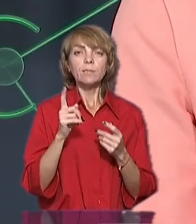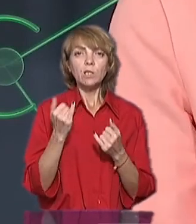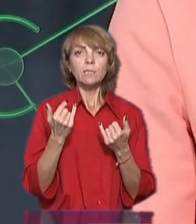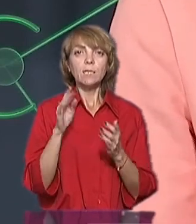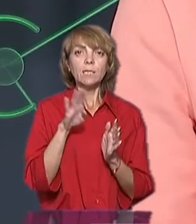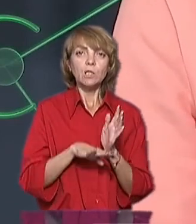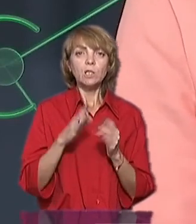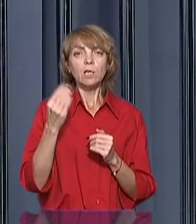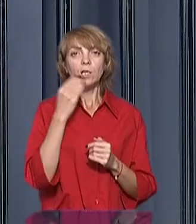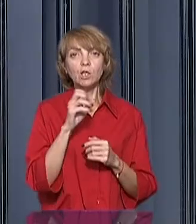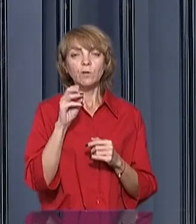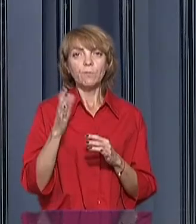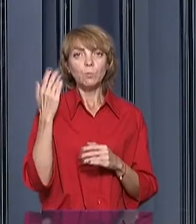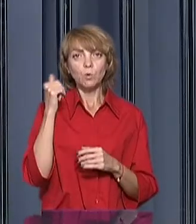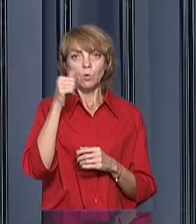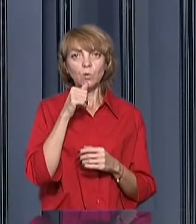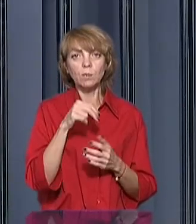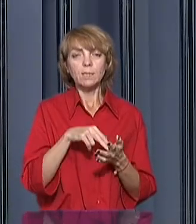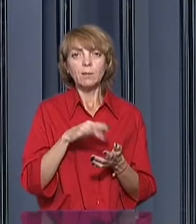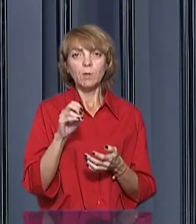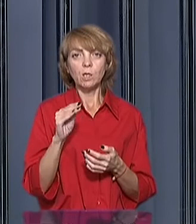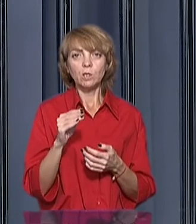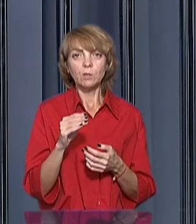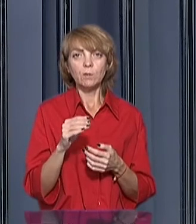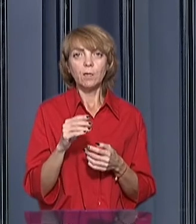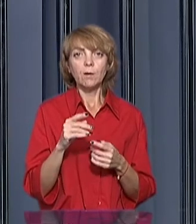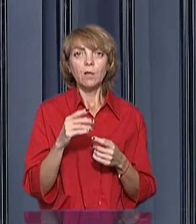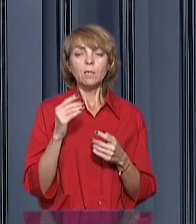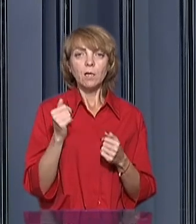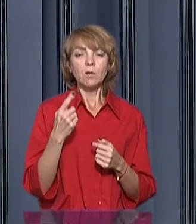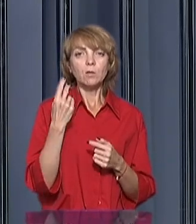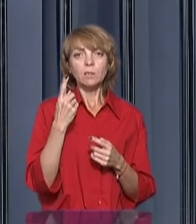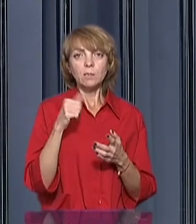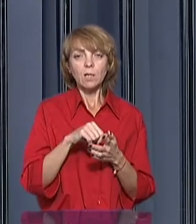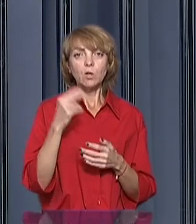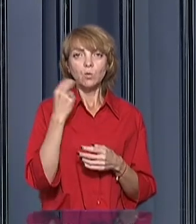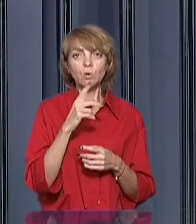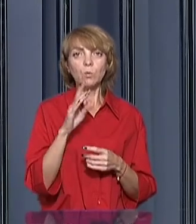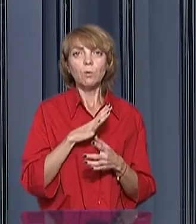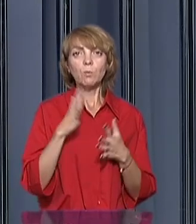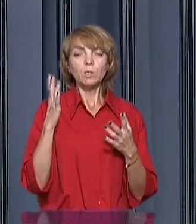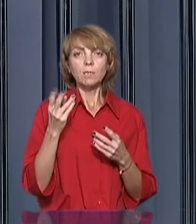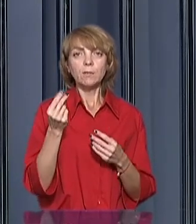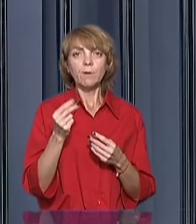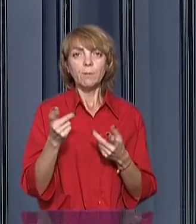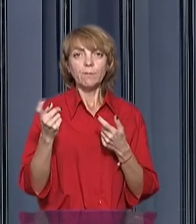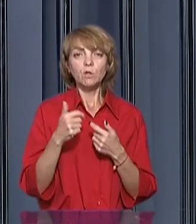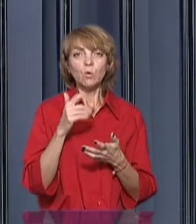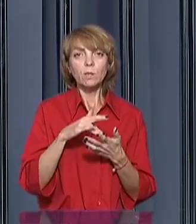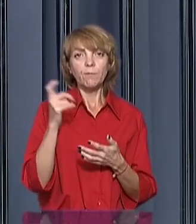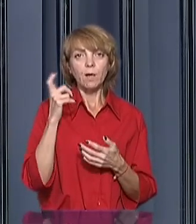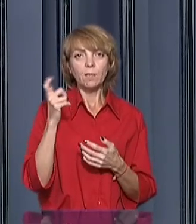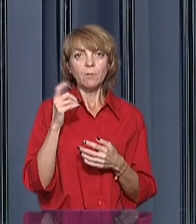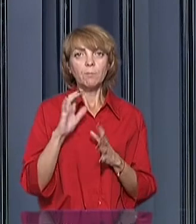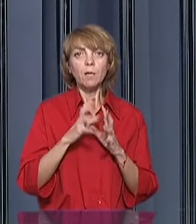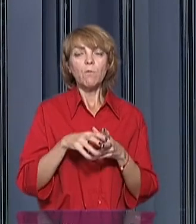Чи краще, ніж у минулому році? Стан мереж? Ну, воно однозначно стало краще, тому що були великі средства привлечені в городі Харків Мірового